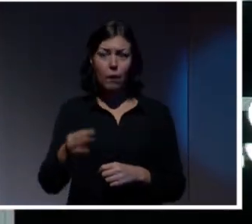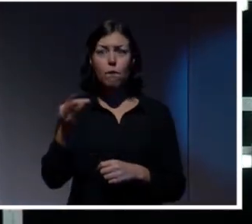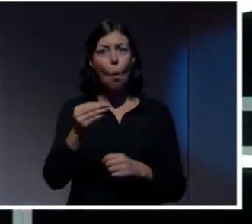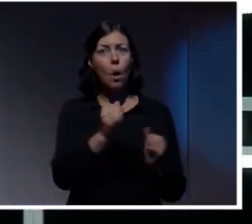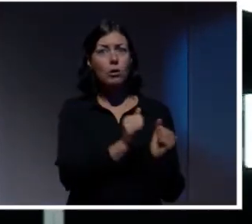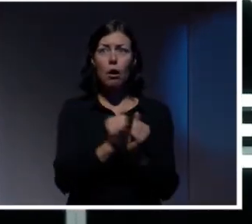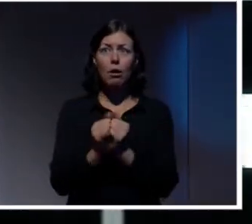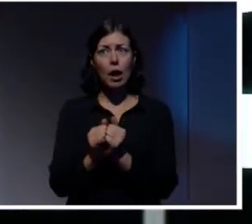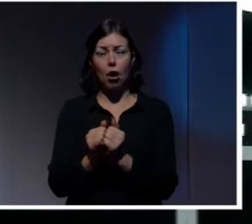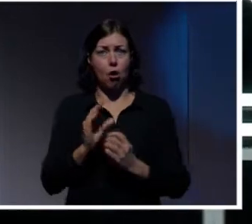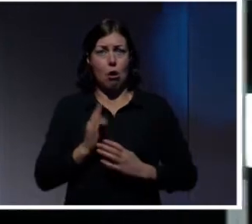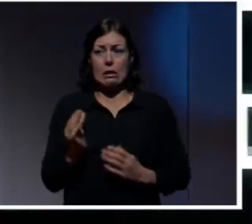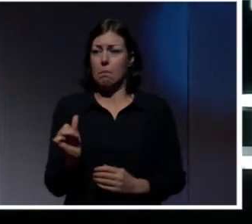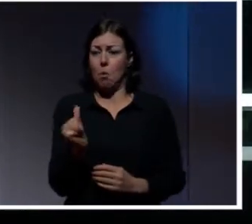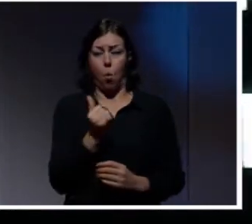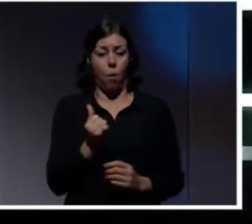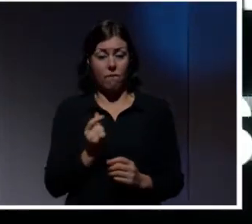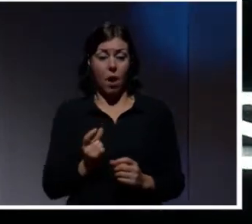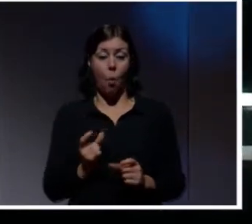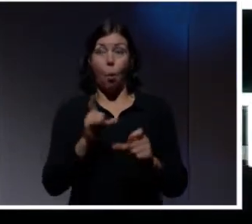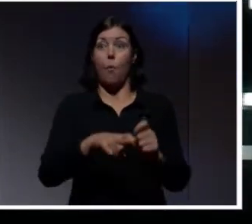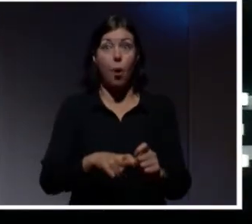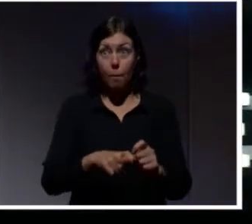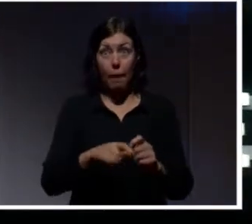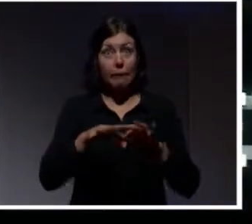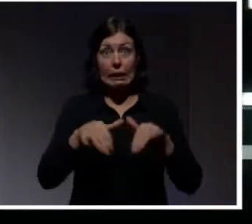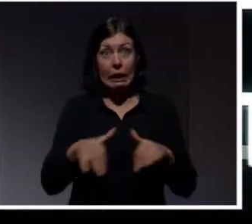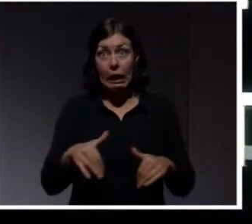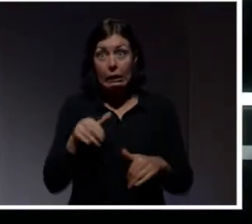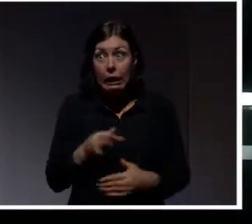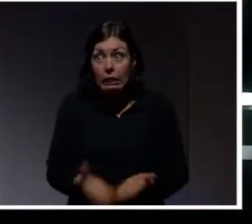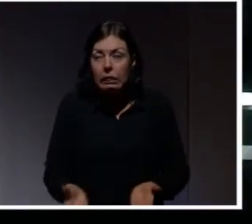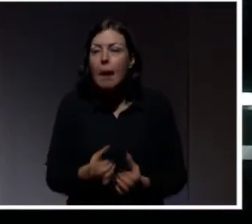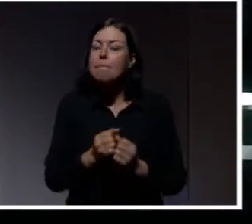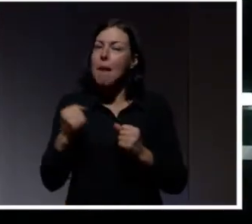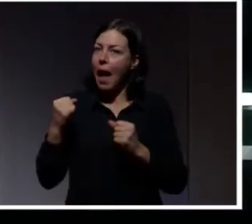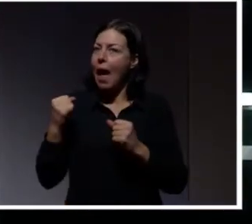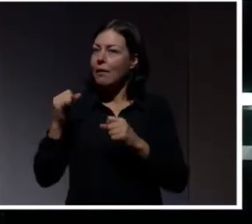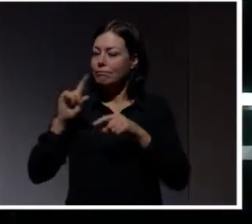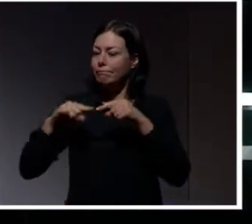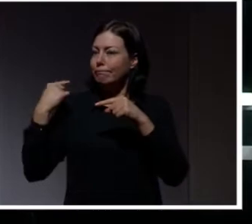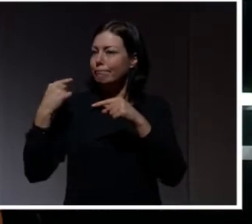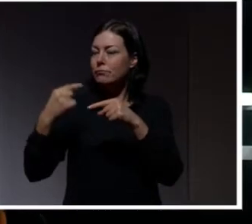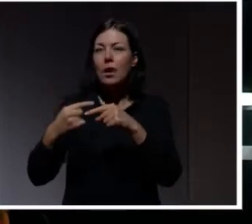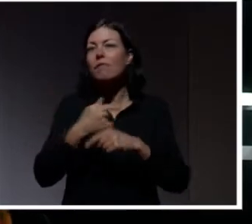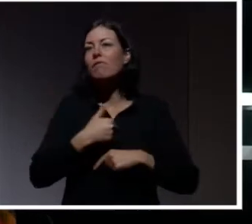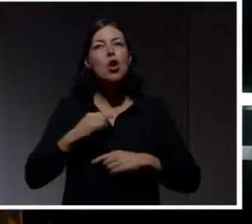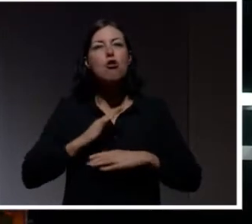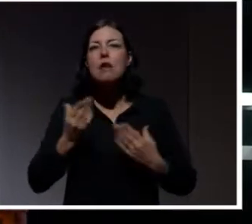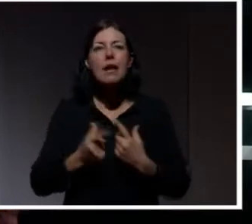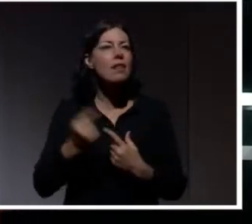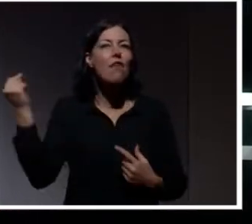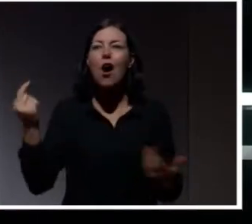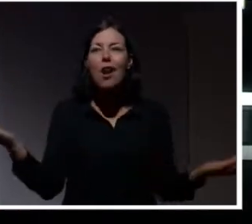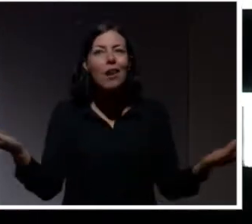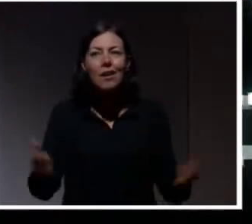egentligen något större behov av att vara uppkopplat. Men inom en väldigt, väldigt nära framtid så kommer vi inte ha något val. De